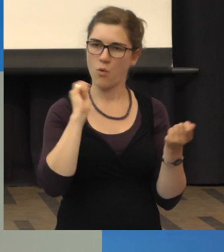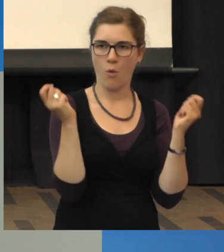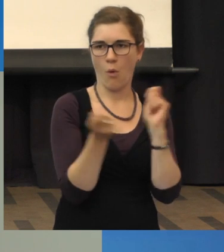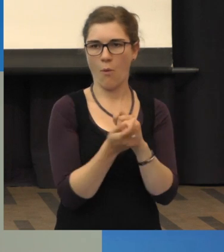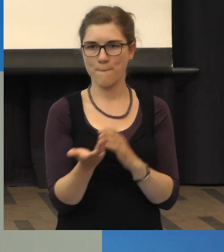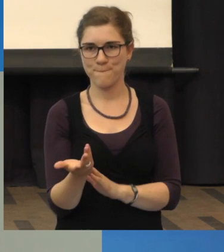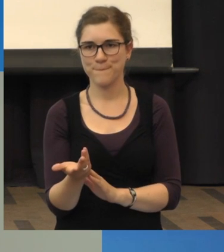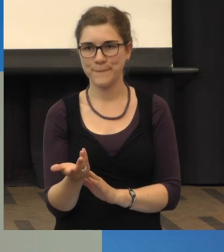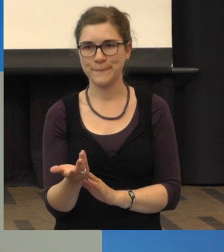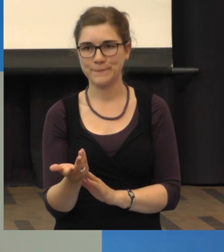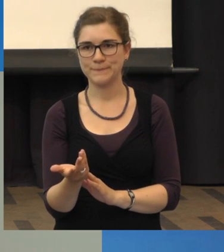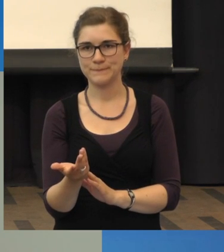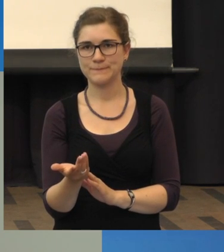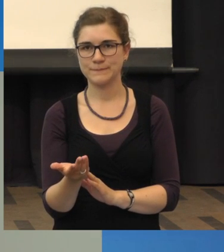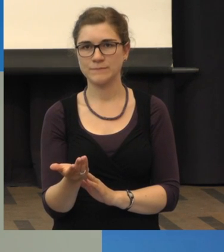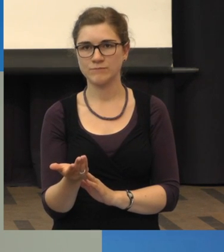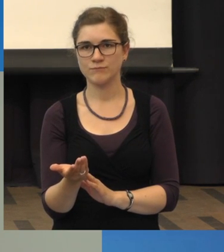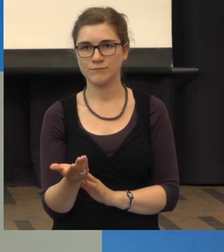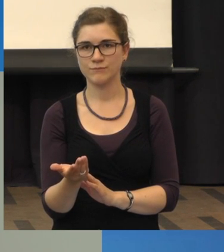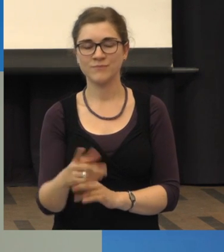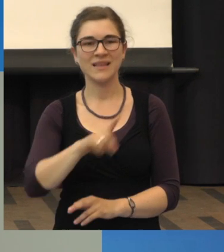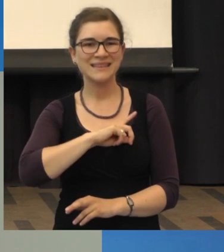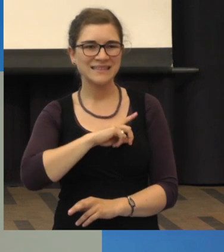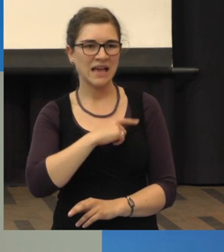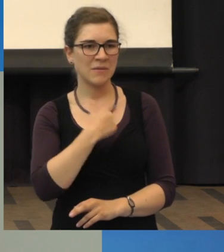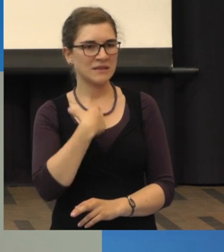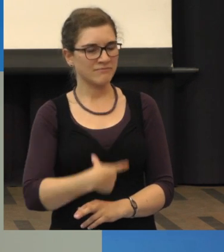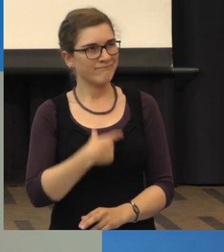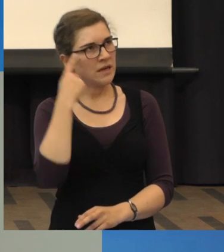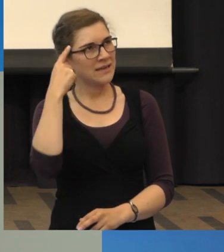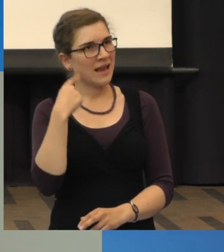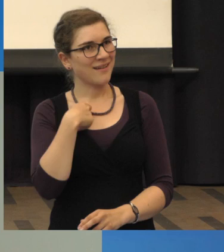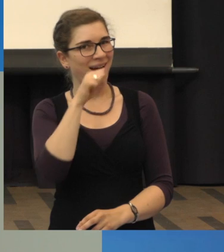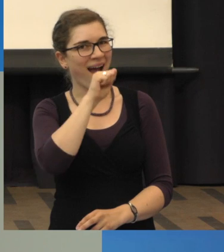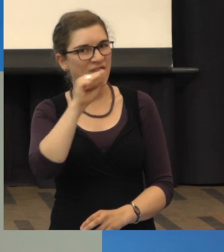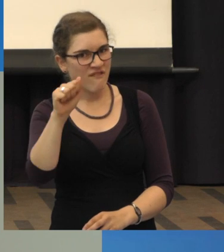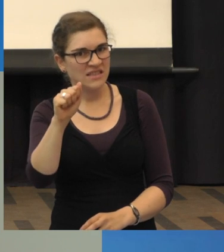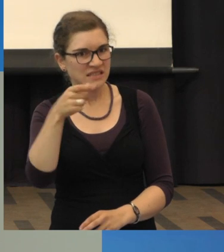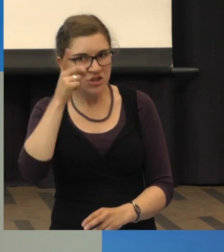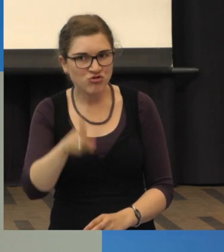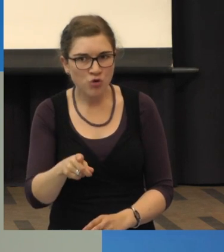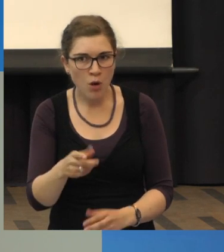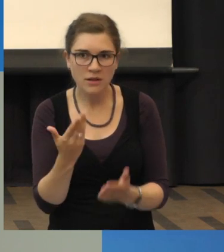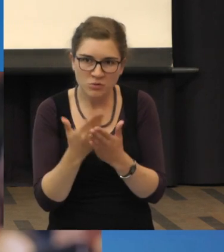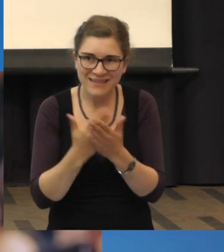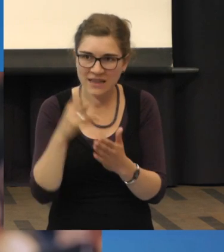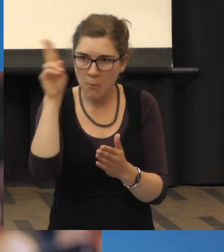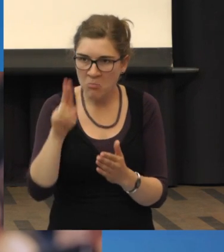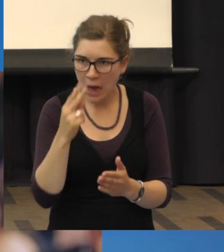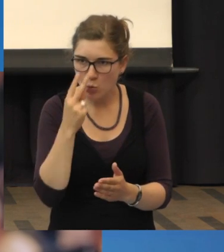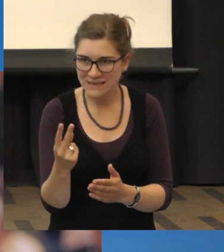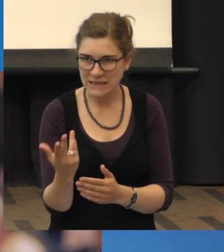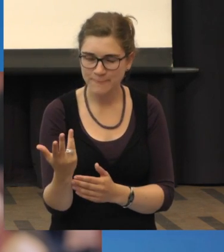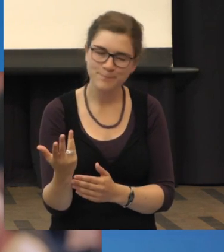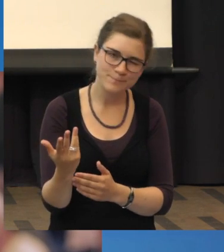Farbwahrnehmung. Also, ich persönlich glaube nicht, dass das Avastin, aber nichtsdestotrotz, wenn Sie der Meinung sind,